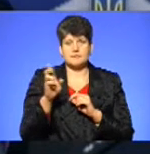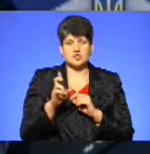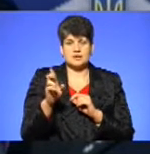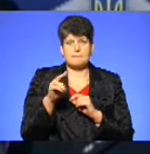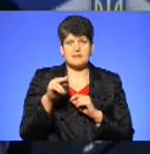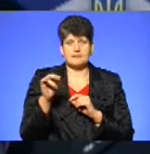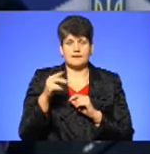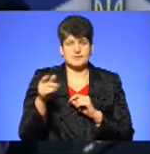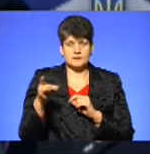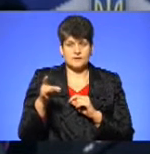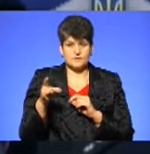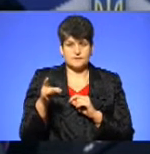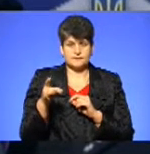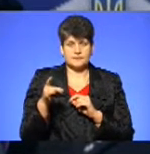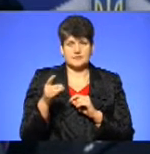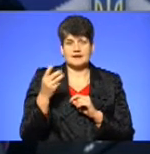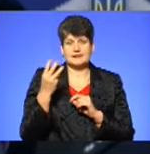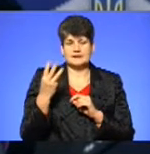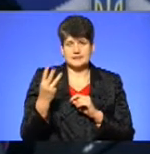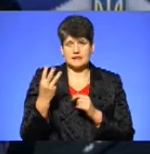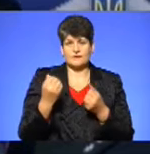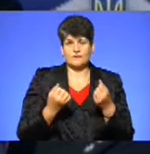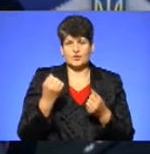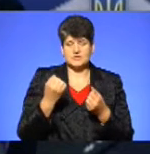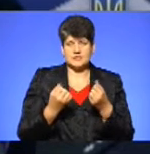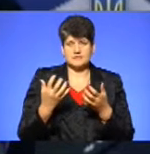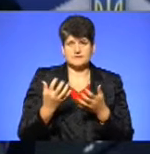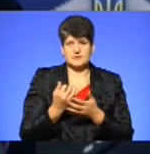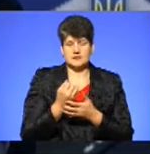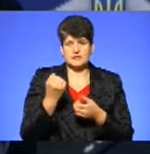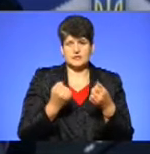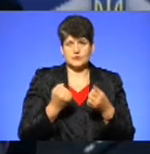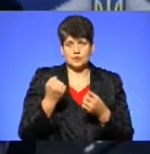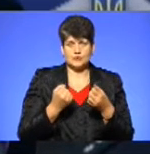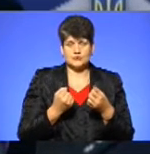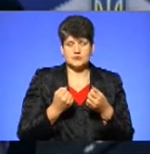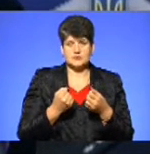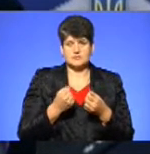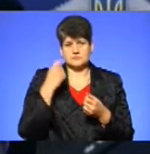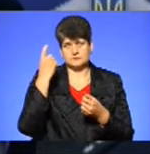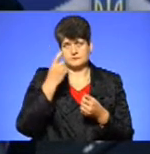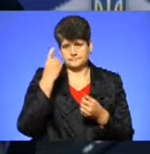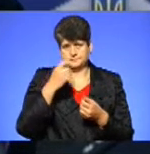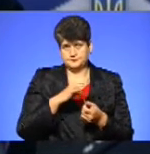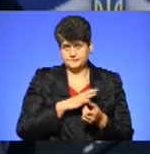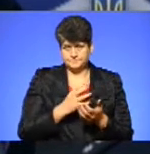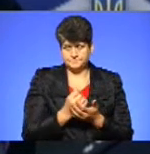Підгаєцький. Відповідно, три водії, керуючі транспортні засоби в стані алкогольного сп'яніння.